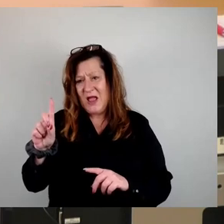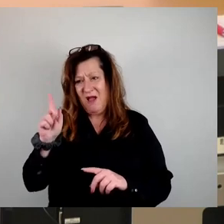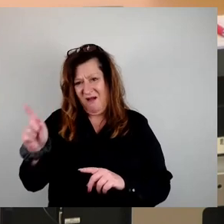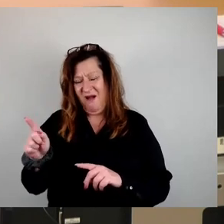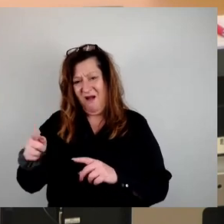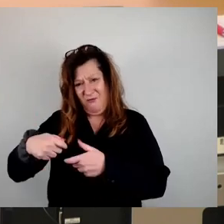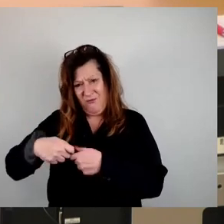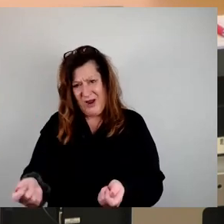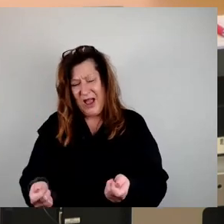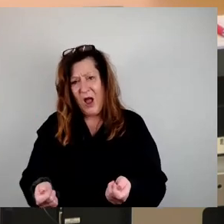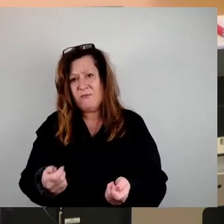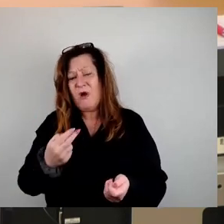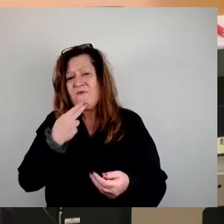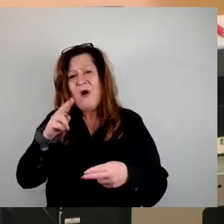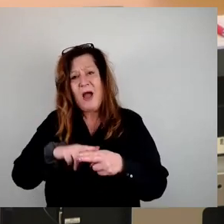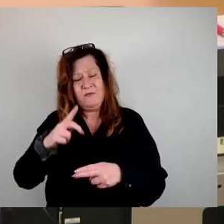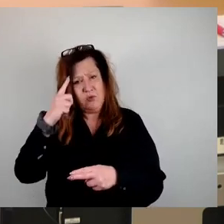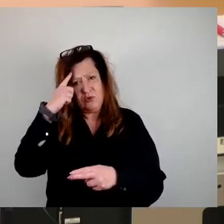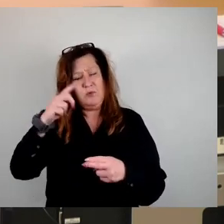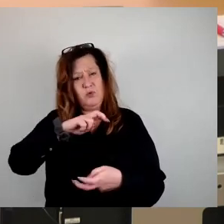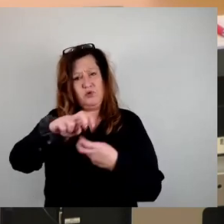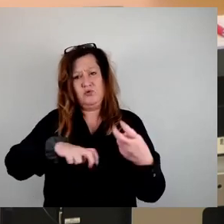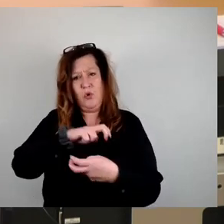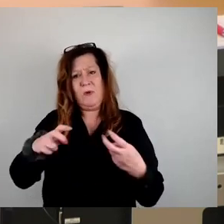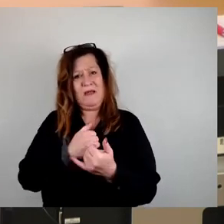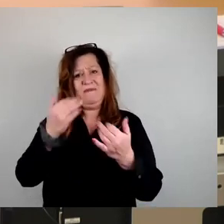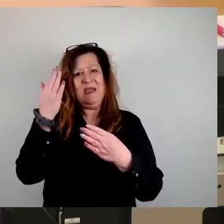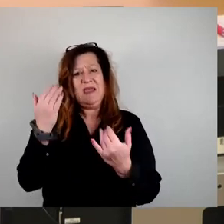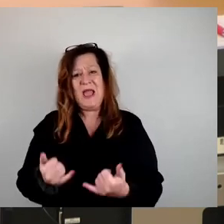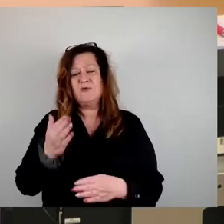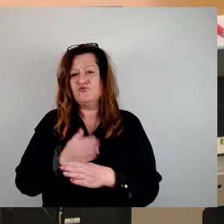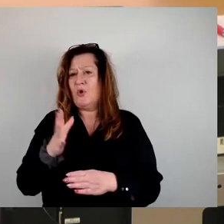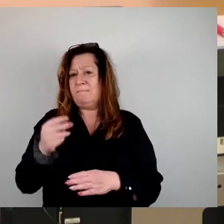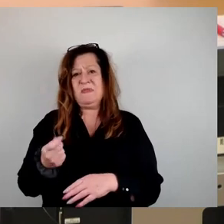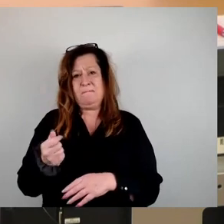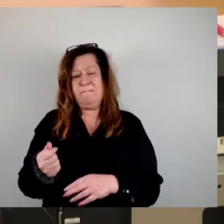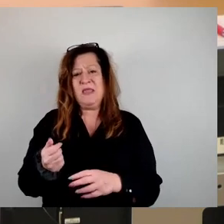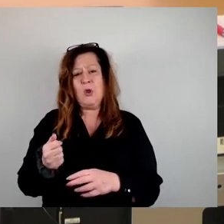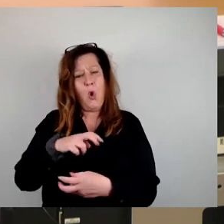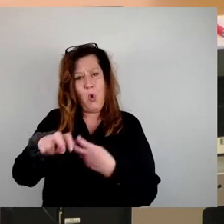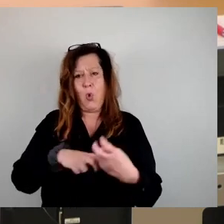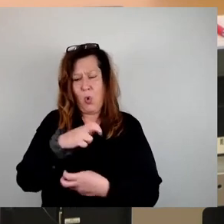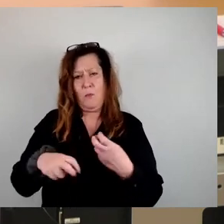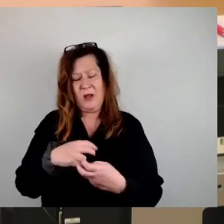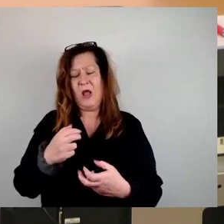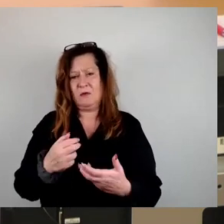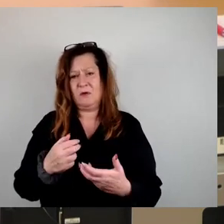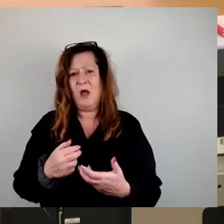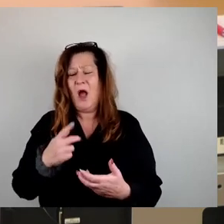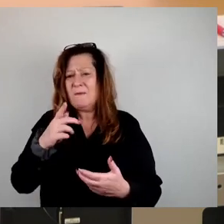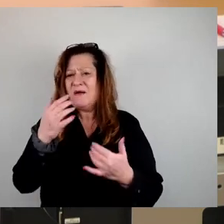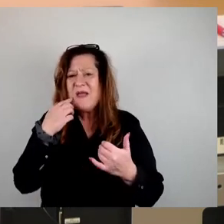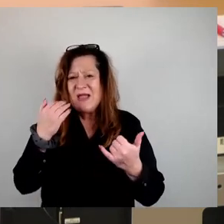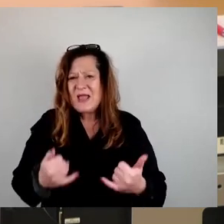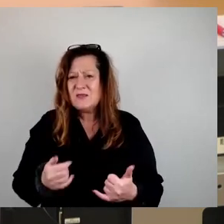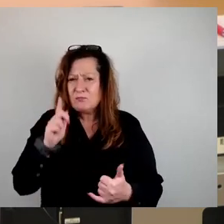umgehen, so wie sie das jetzt schon mit ihren Mietern macht. Aber all diejenigen, die sich jetzt darüber Gedanken machen, dass wir das unbedingt ablehnen müssen,